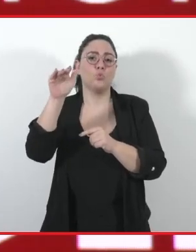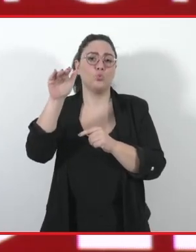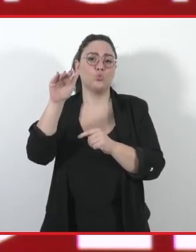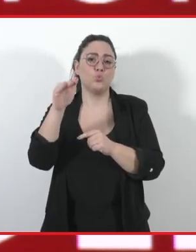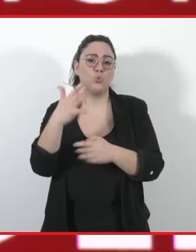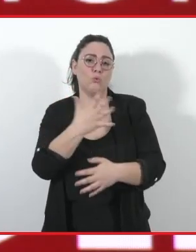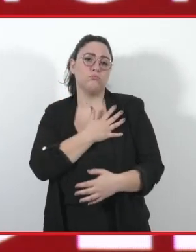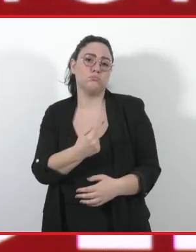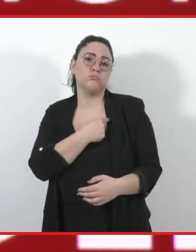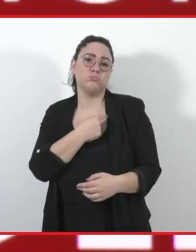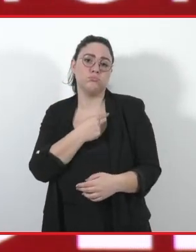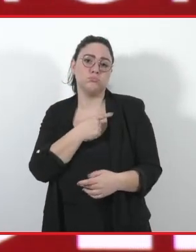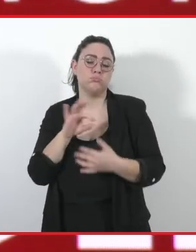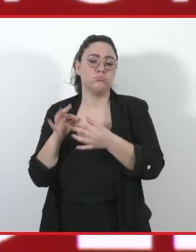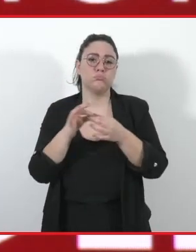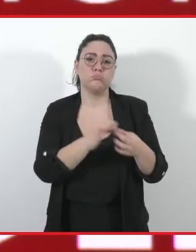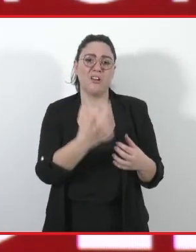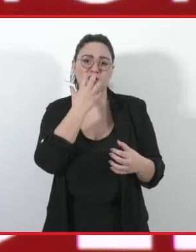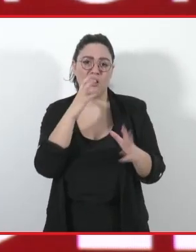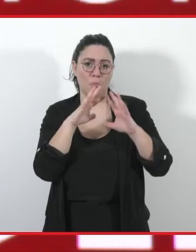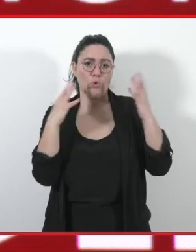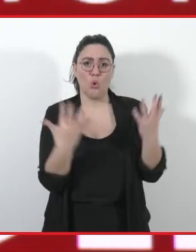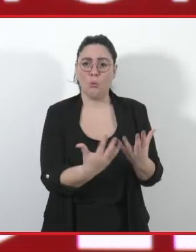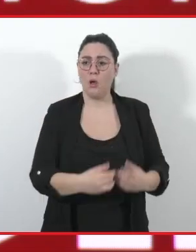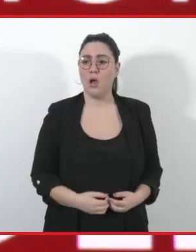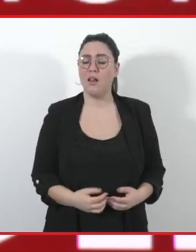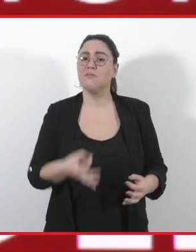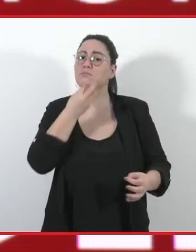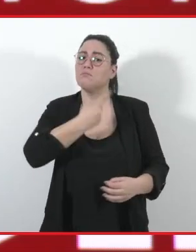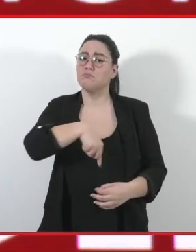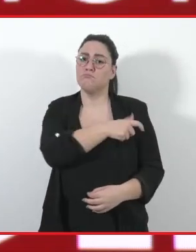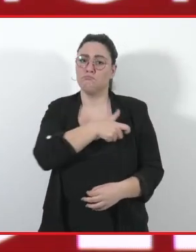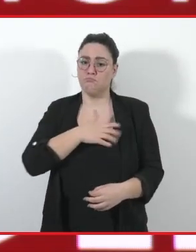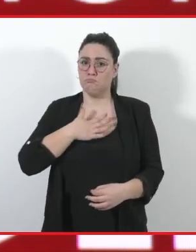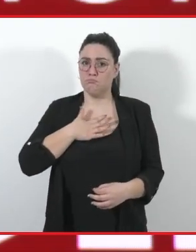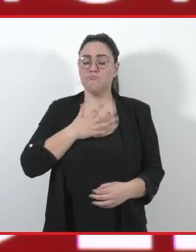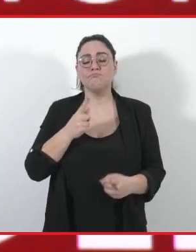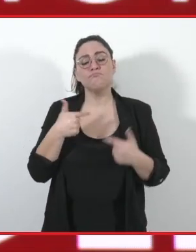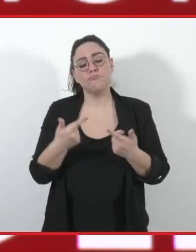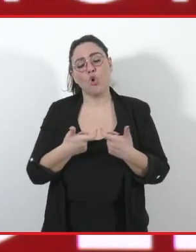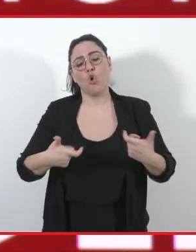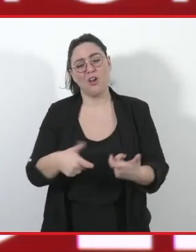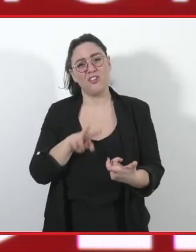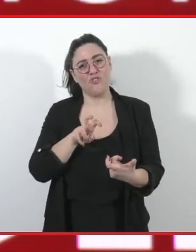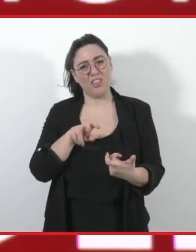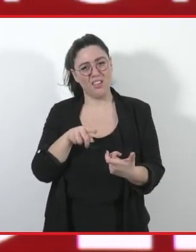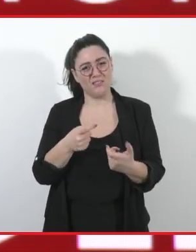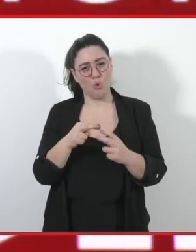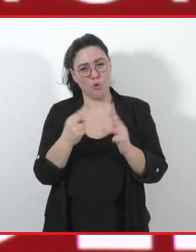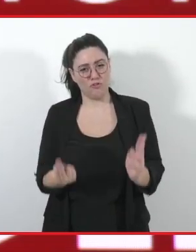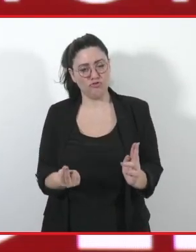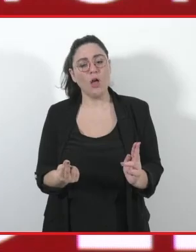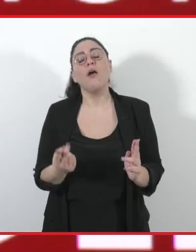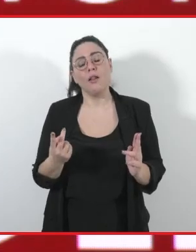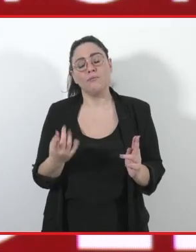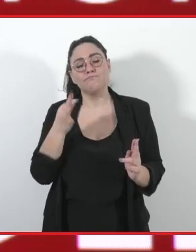come CGL del Trentino, abbiamo voluto dedicare il nostro ventesimo congresso provinciale proprio agli effetti sul